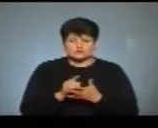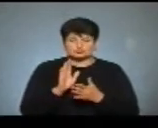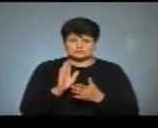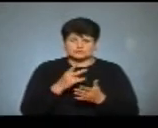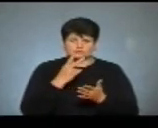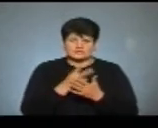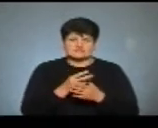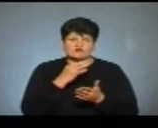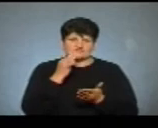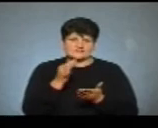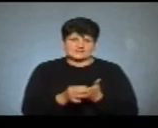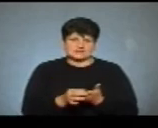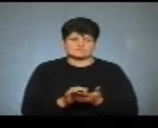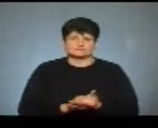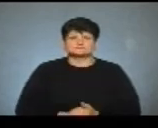відображено в звіті.